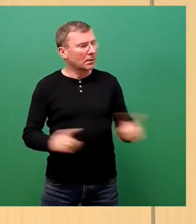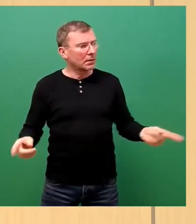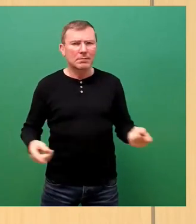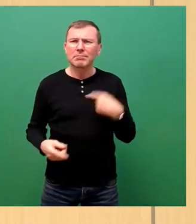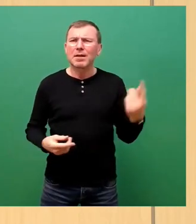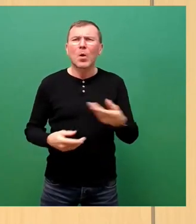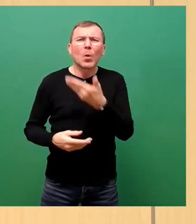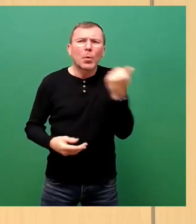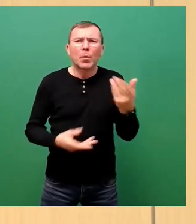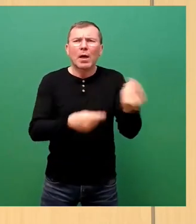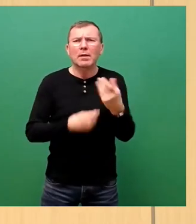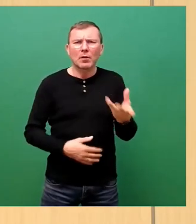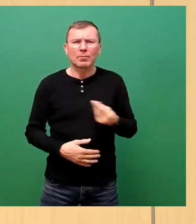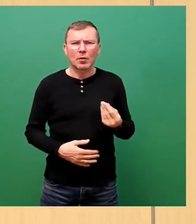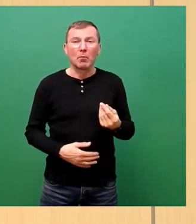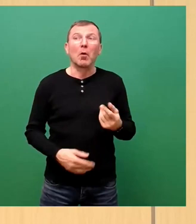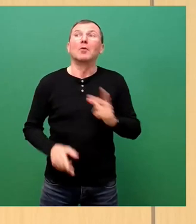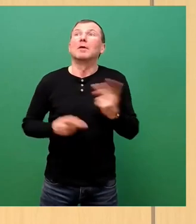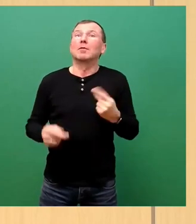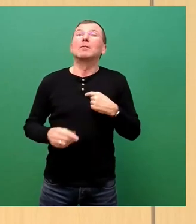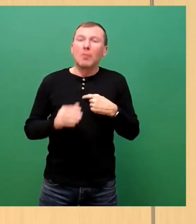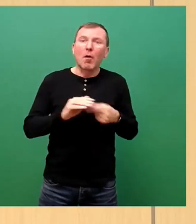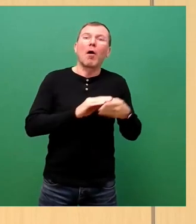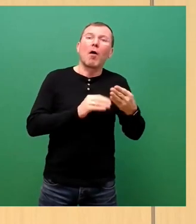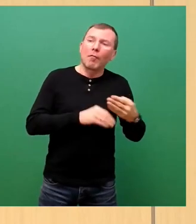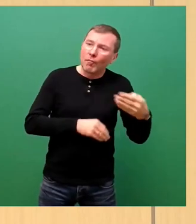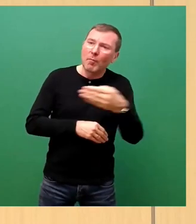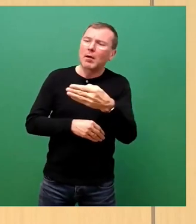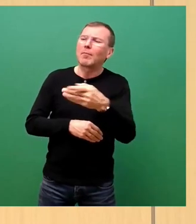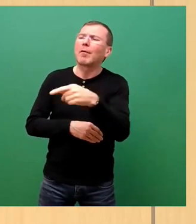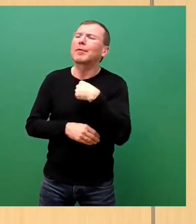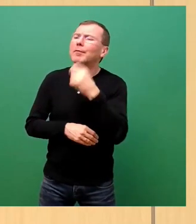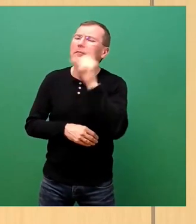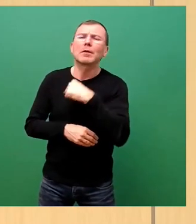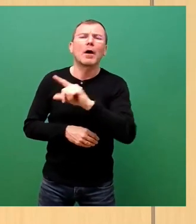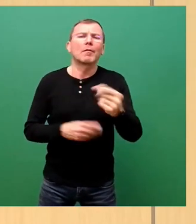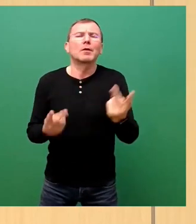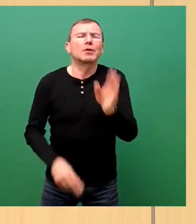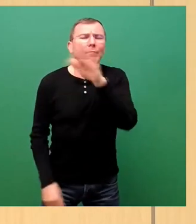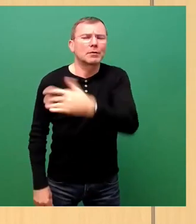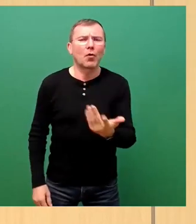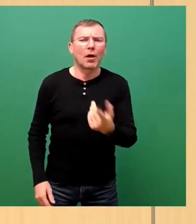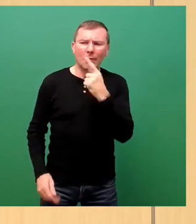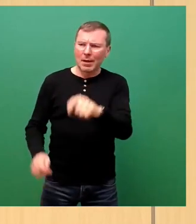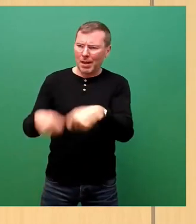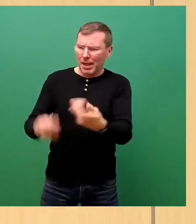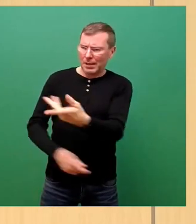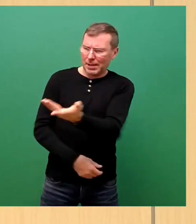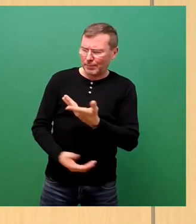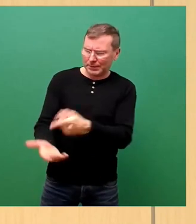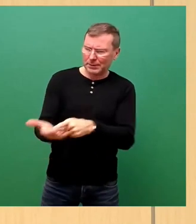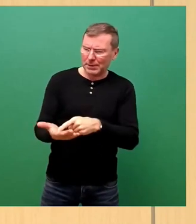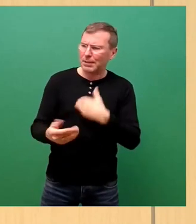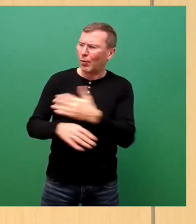Wir hätten natürlich erstmal vorbeigeschaut, aber wahrscheinlich wären wir dann auch wieder gegangen, weil das, was ja augenscheinlich rausgekommen ist, liebe Grüne, liebe